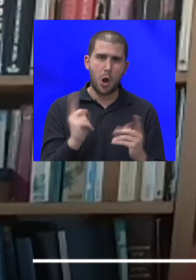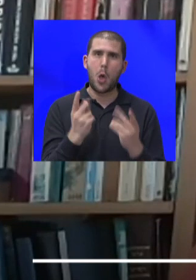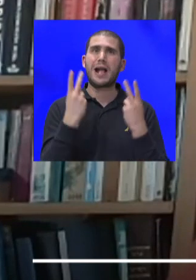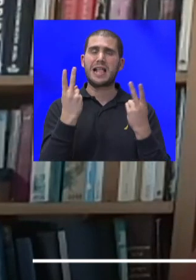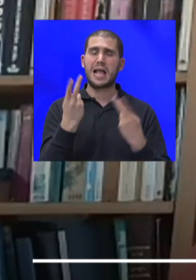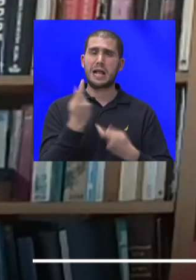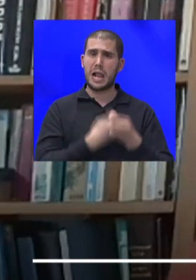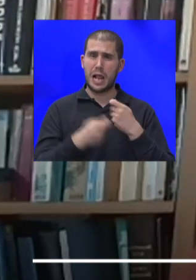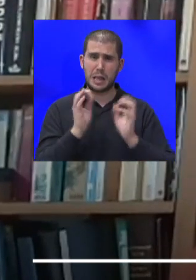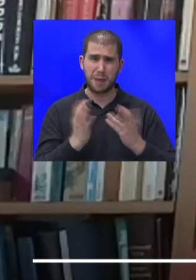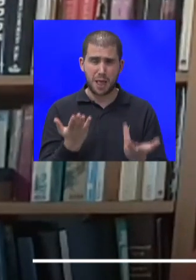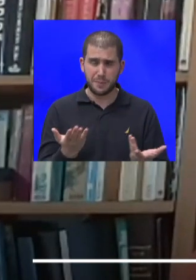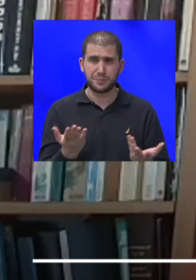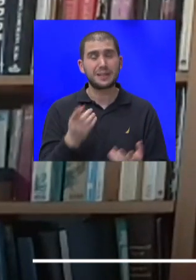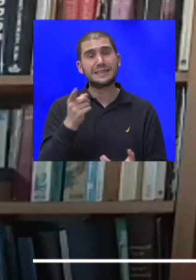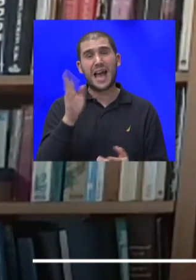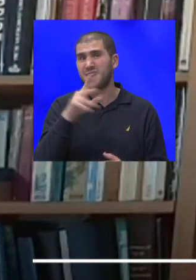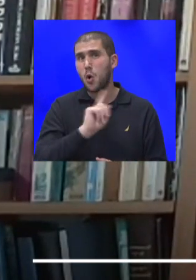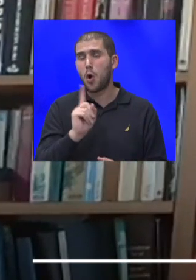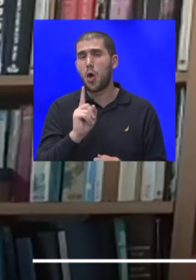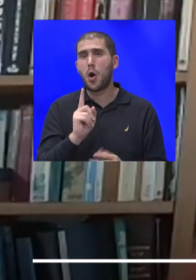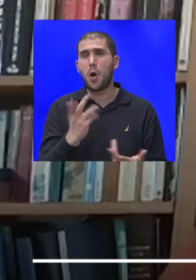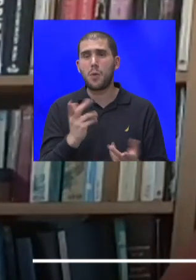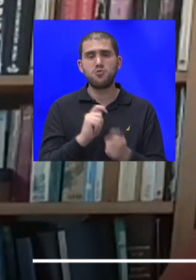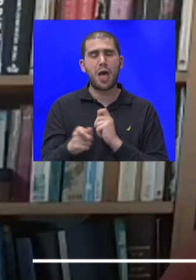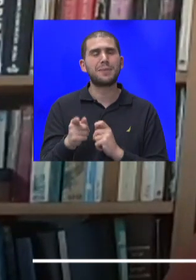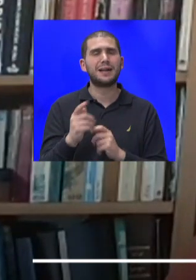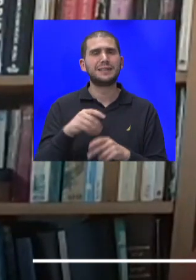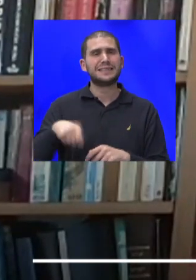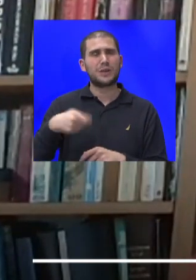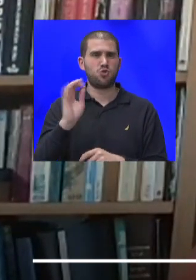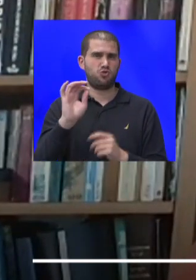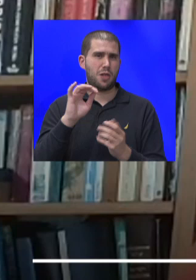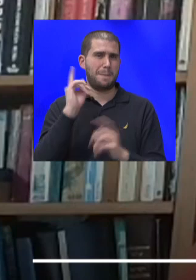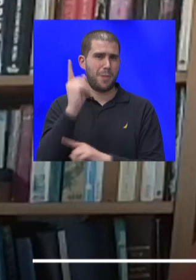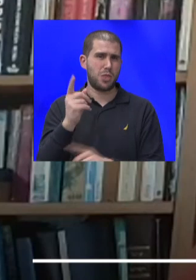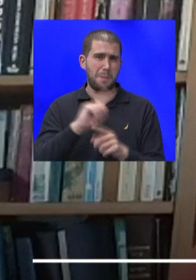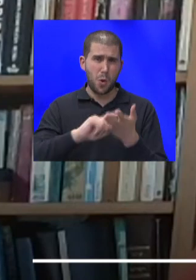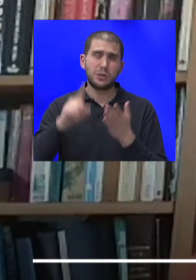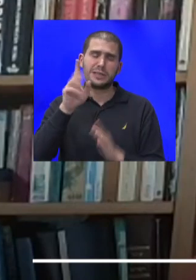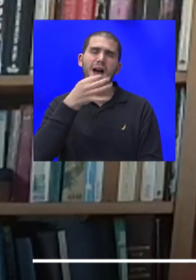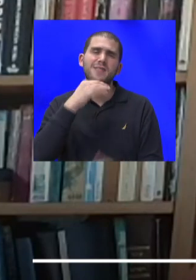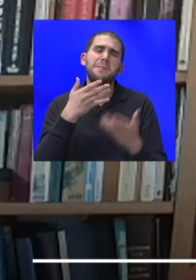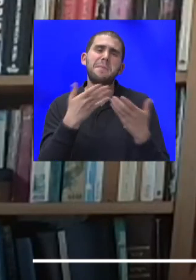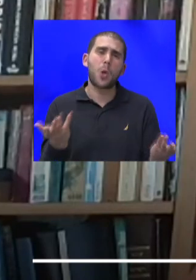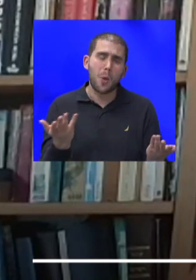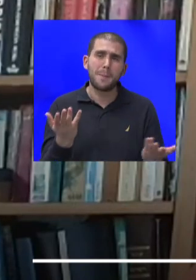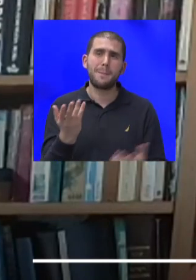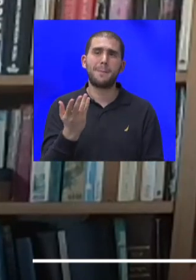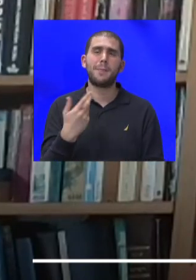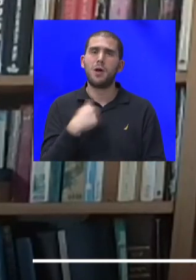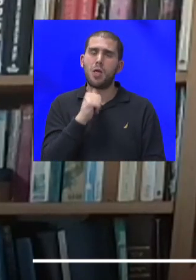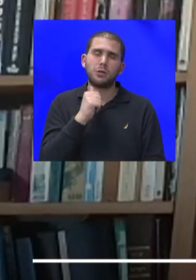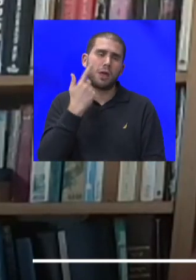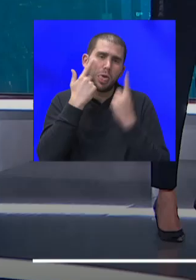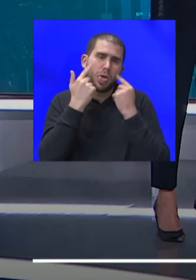אומרת, זה אפילו לא מצליח לשלם את כל שכר דירה של אוטומנון לחודש. אבל זה יותר טוב מכלום. לא נשב ונפקה ונרחקש שם ממשלה תעזור, כי זה